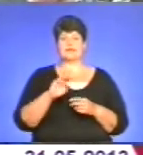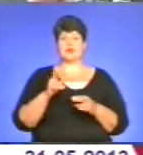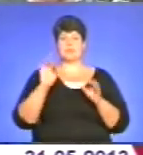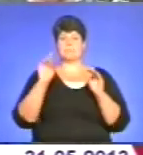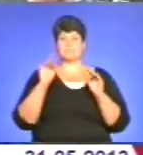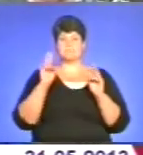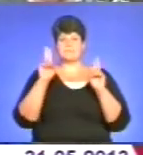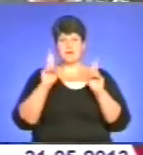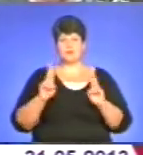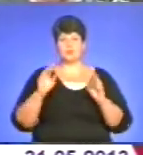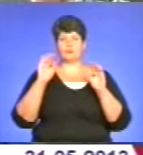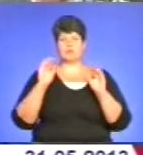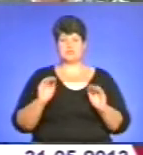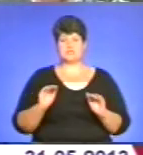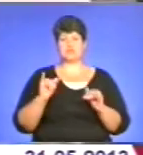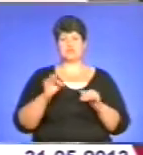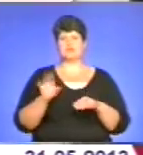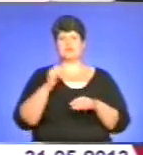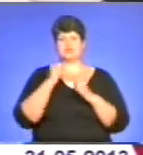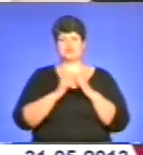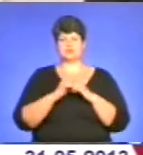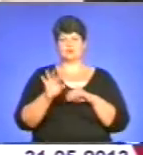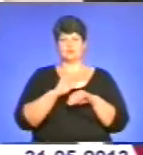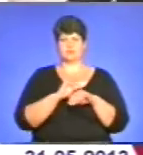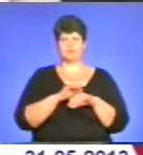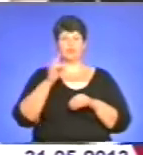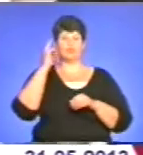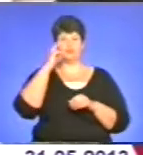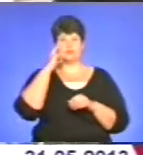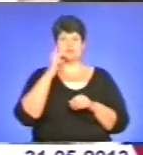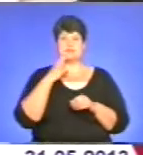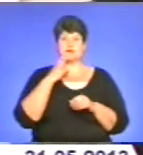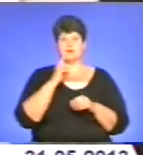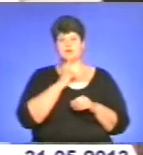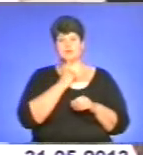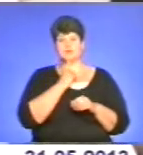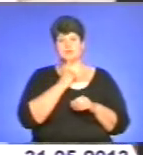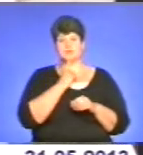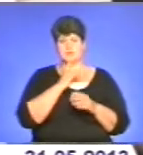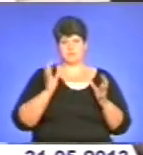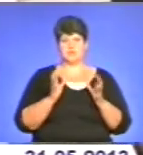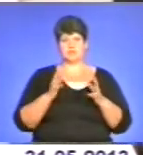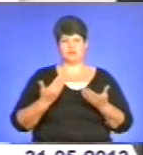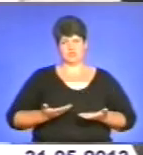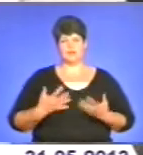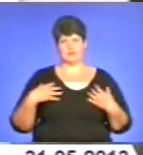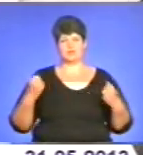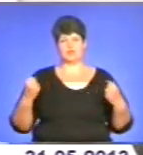йде імунітету, і вони частіше хворіють. Тож подумайте, цигарка чи цукерка? Бережімо життя і здоров'я!